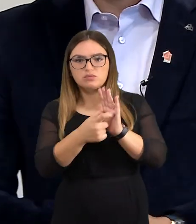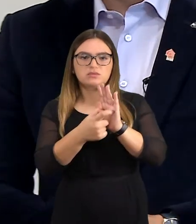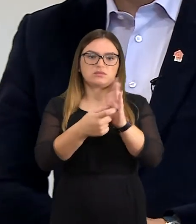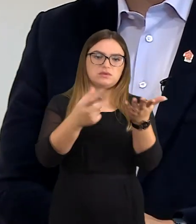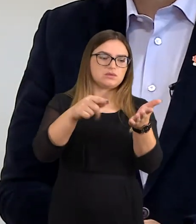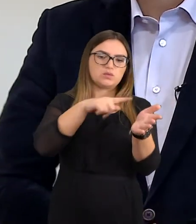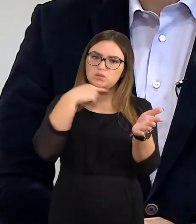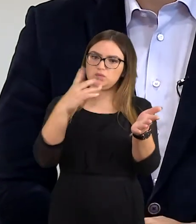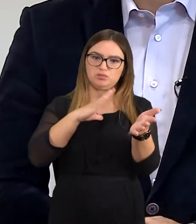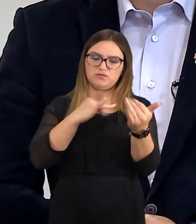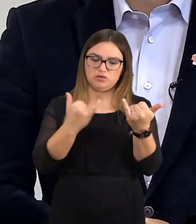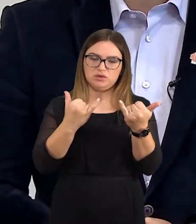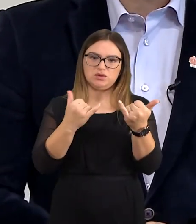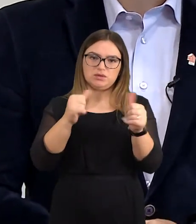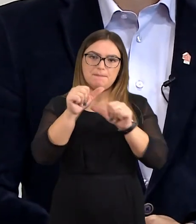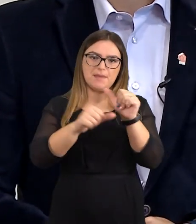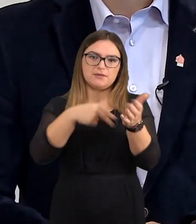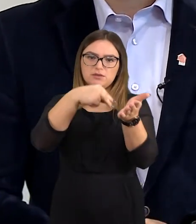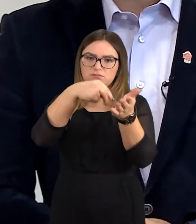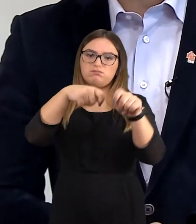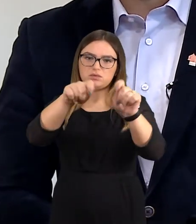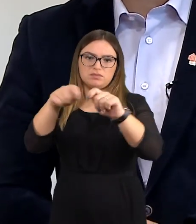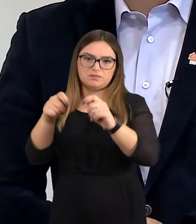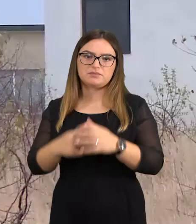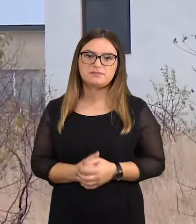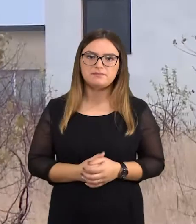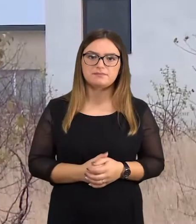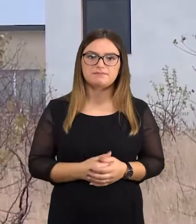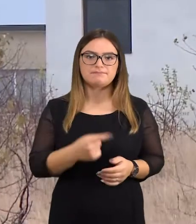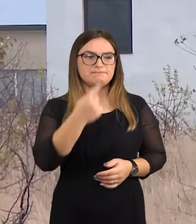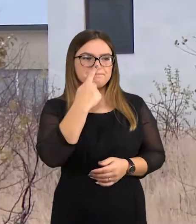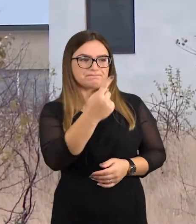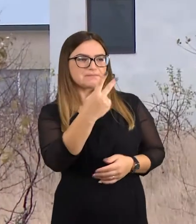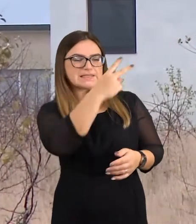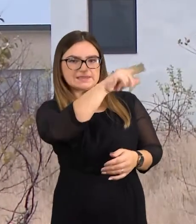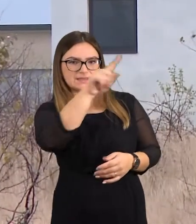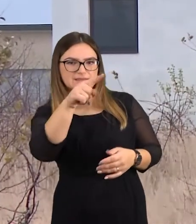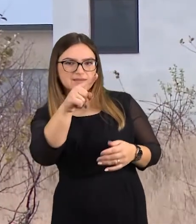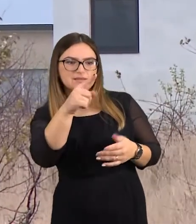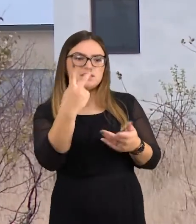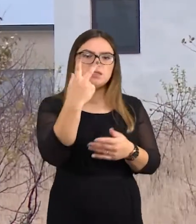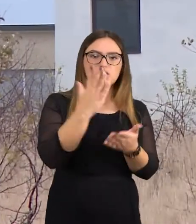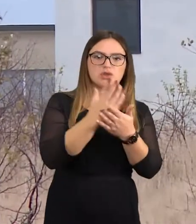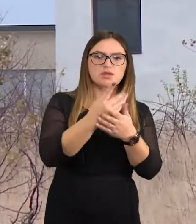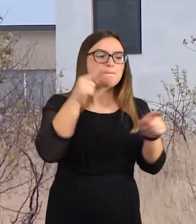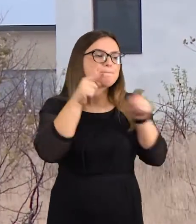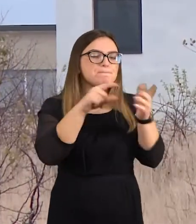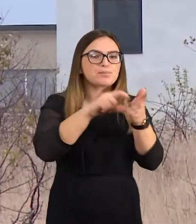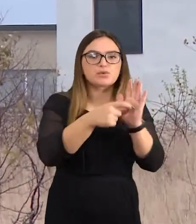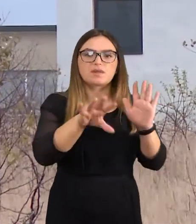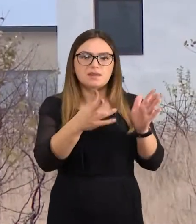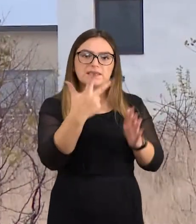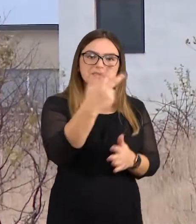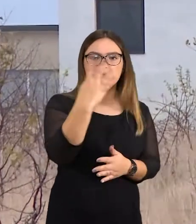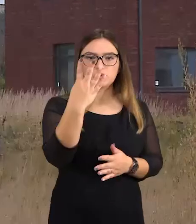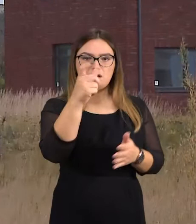Priekyba vyko, pardavėm iš tiesų nemažai. Žiūrint statistiką, kivaizdu, kad paklausiausi rinkoje yra trijų keturių kambarių